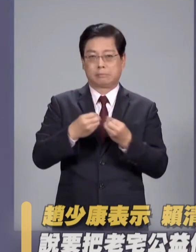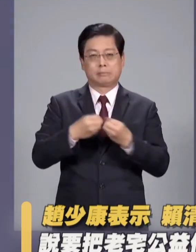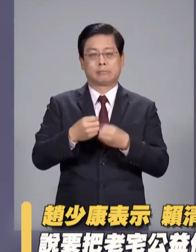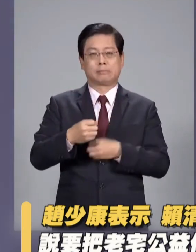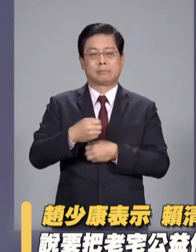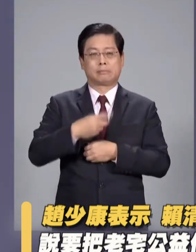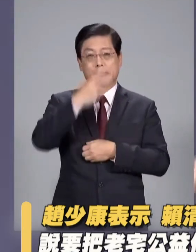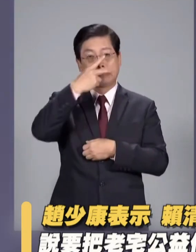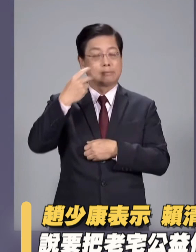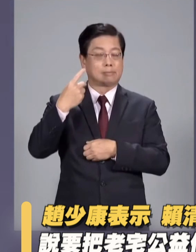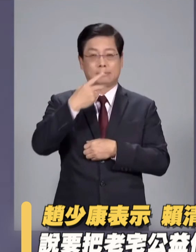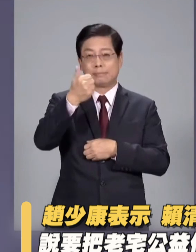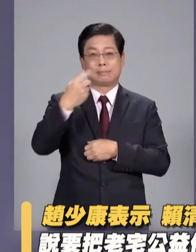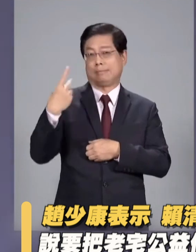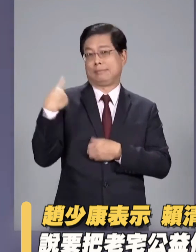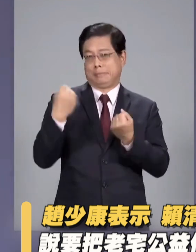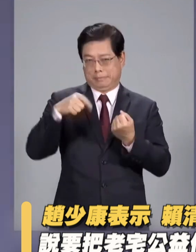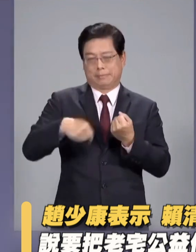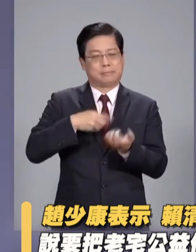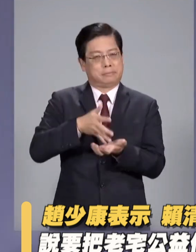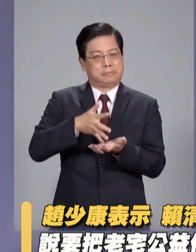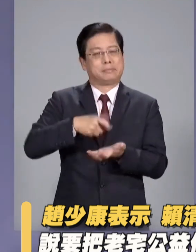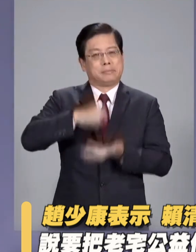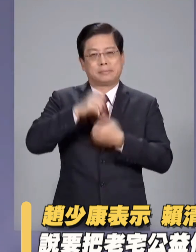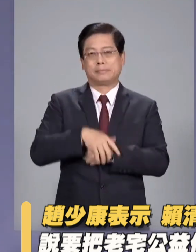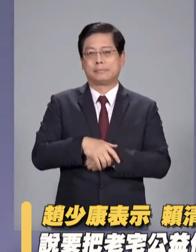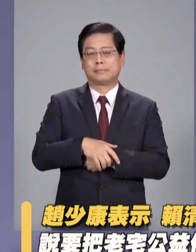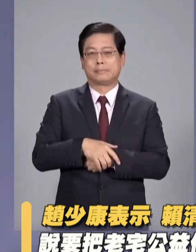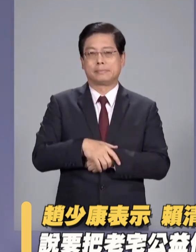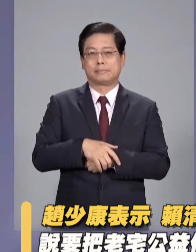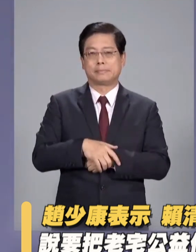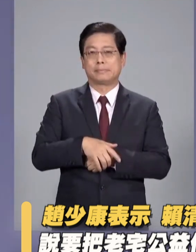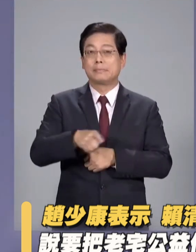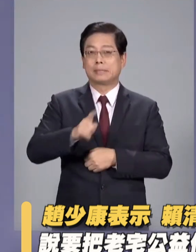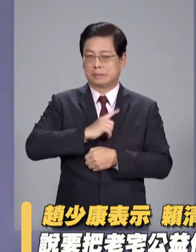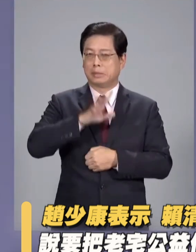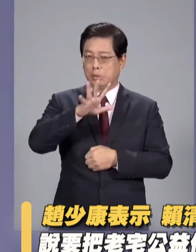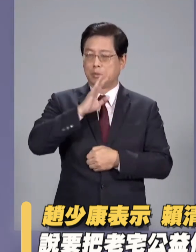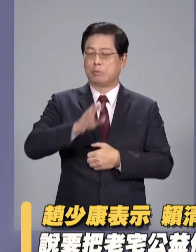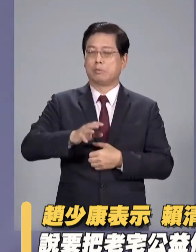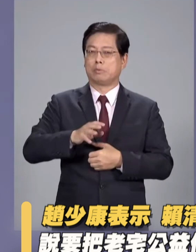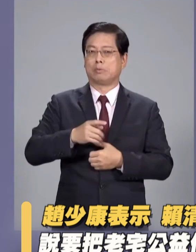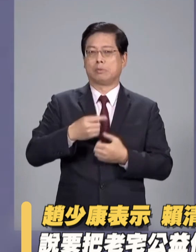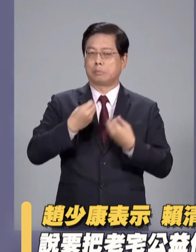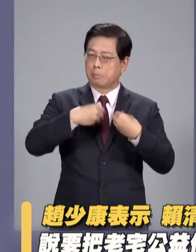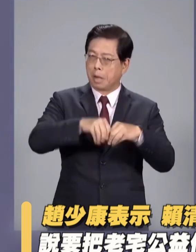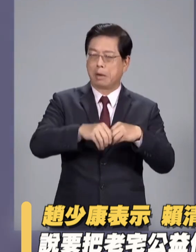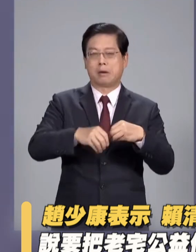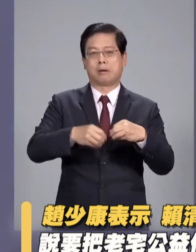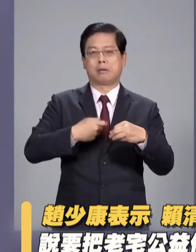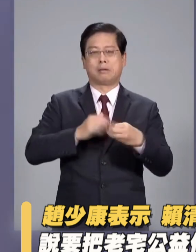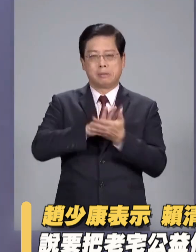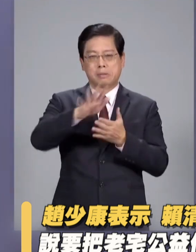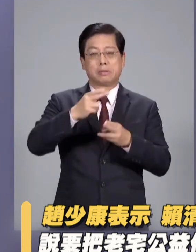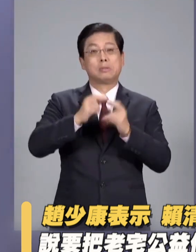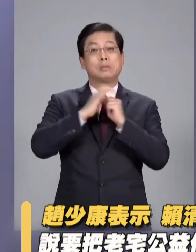赖清德前天在这里他说他要把他捐作这叫什么公益